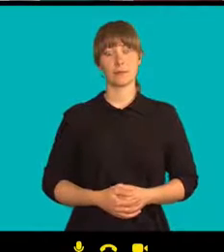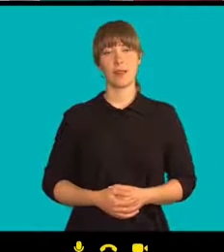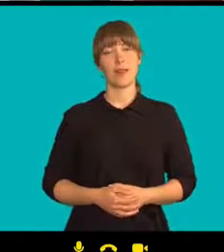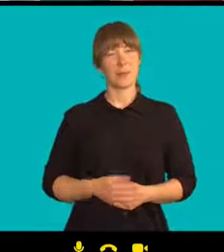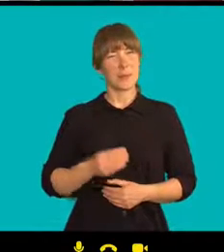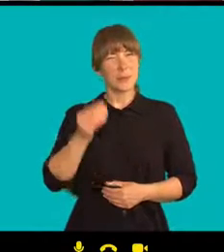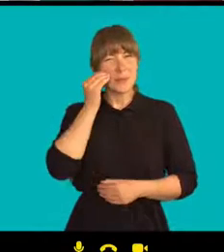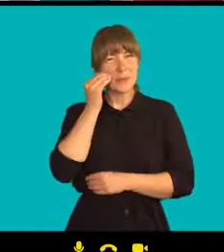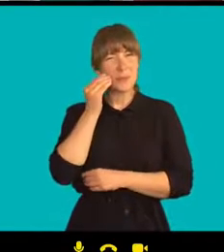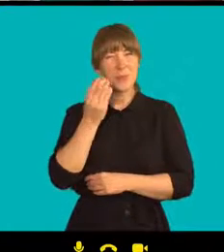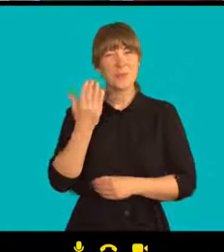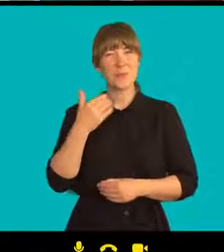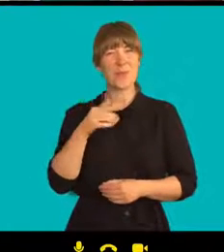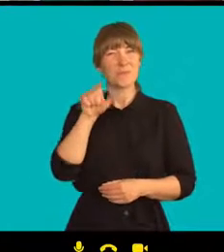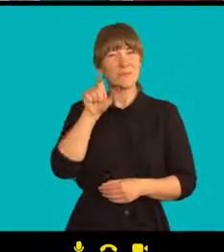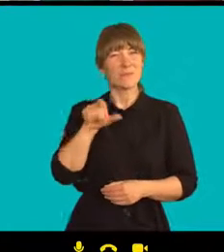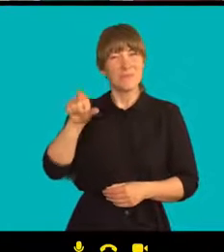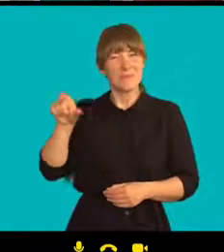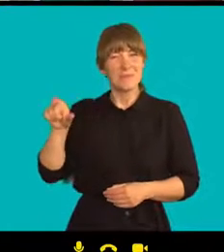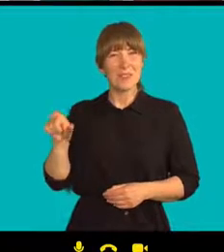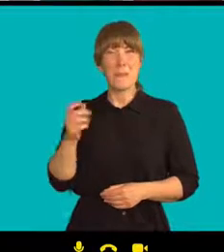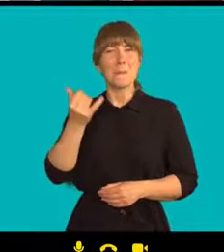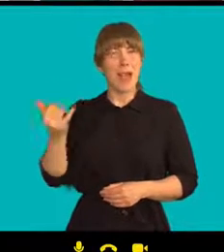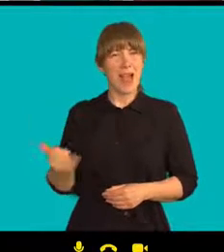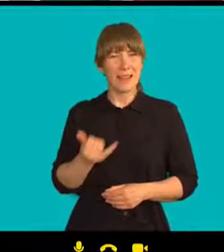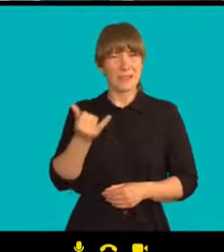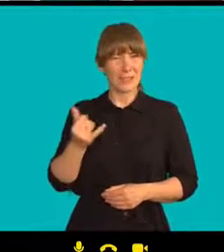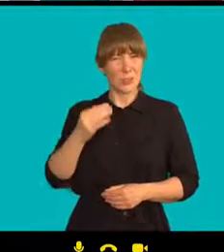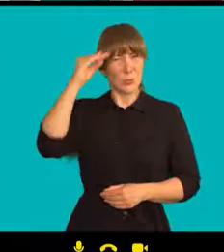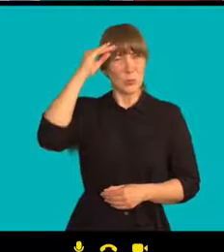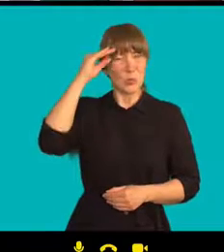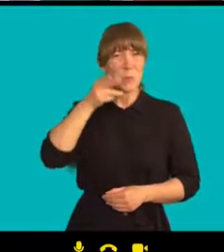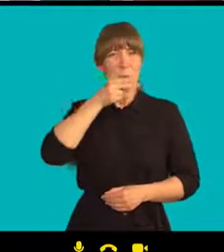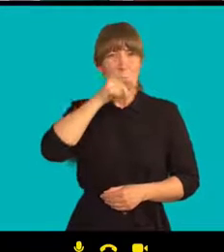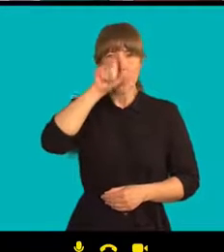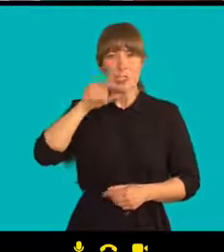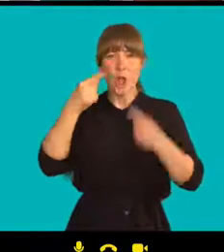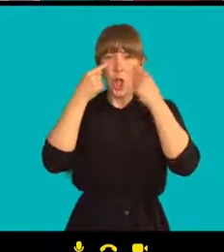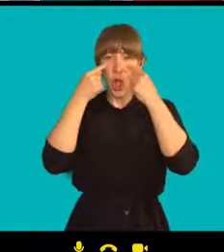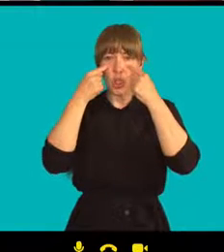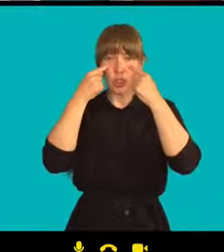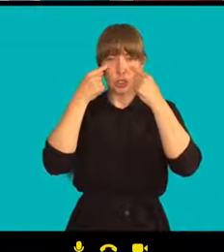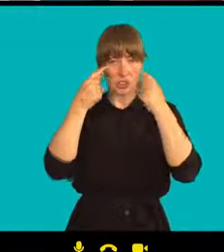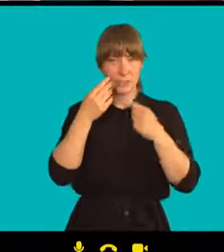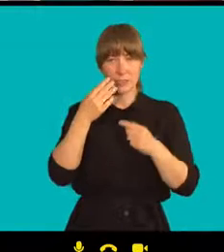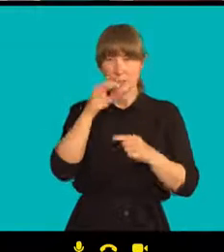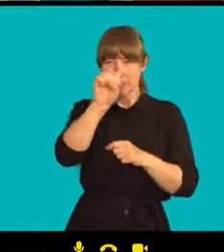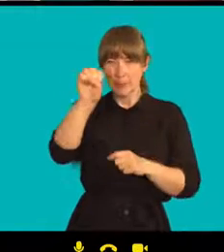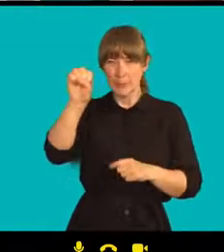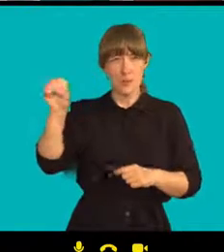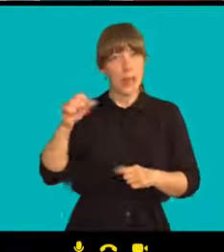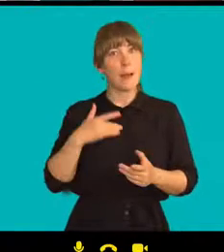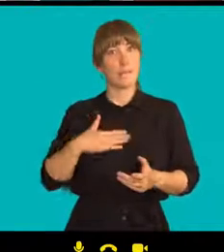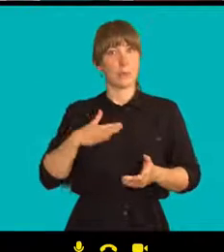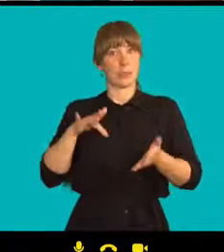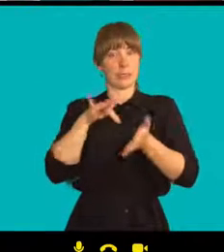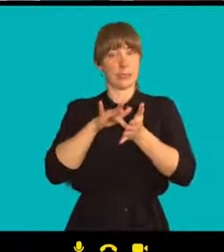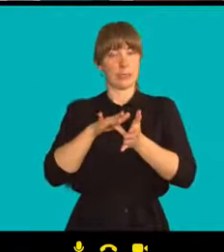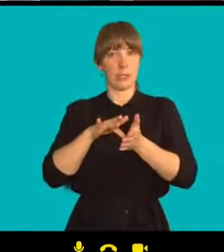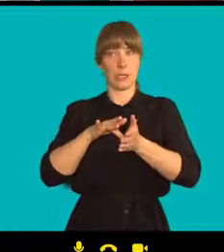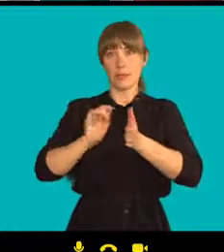Viděli jste oči těch mladých policistů a vojáků a to bylo jedním z mých hlavních cílů jako filmaře, jako umělce.